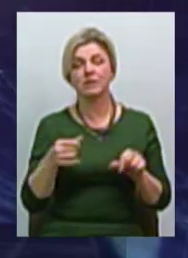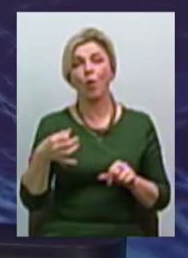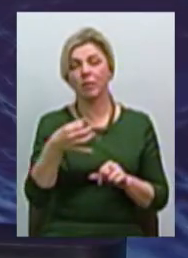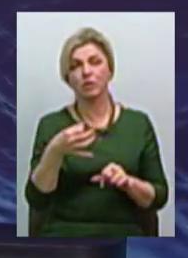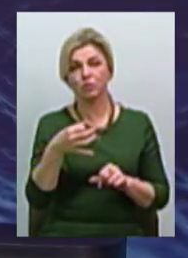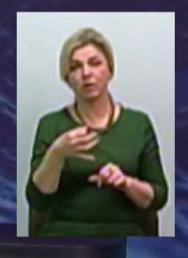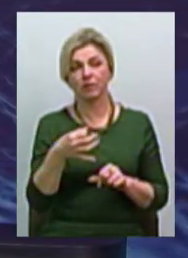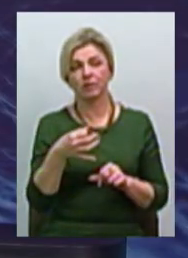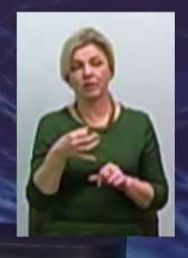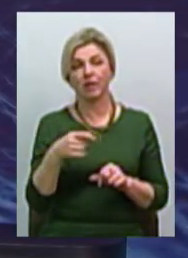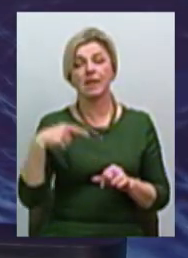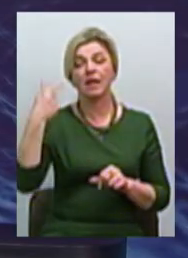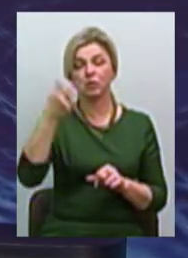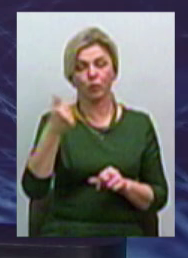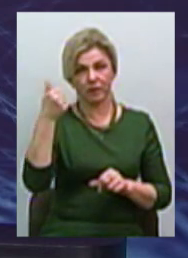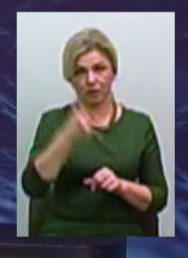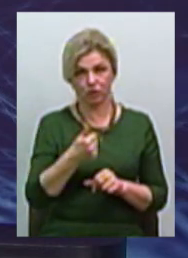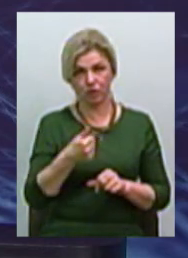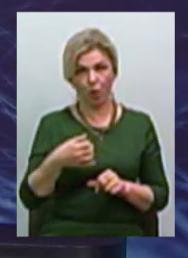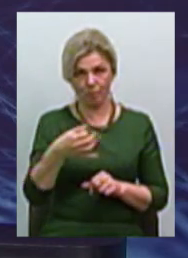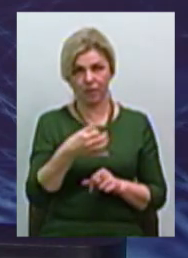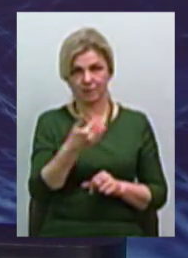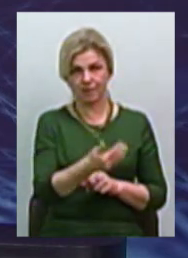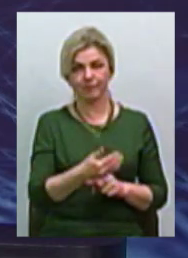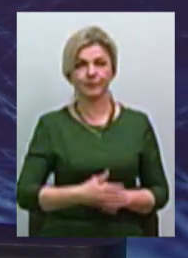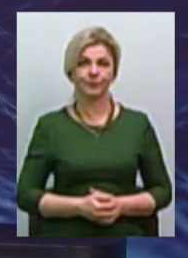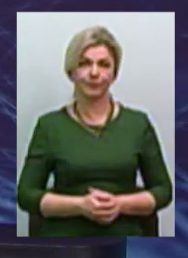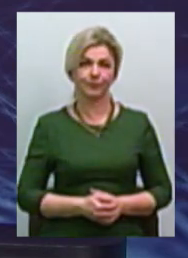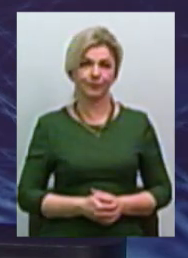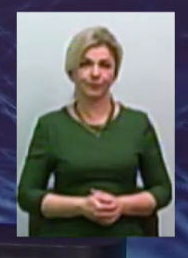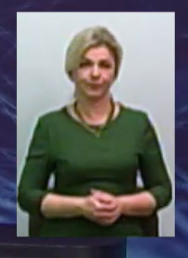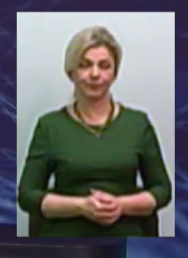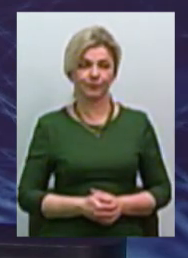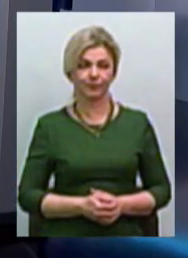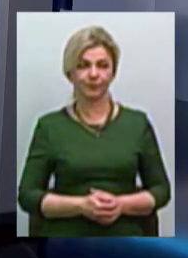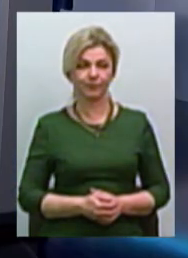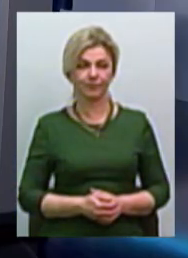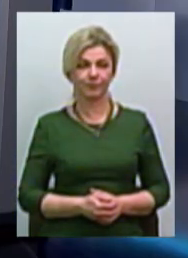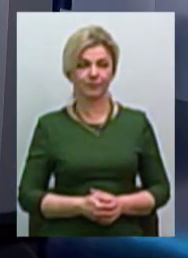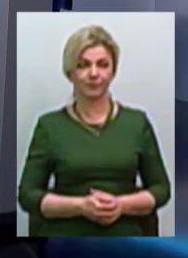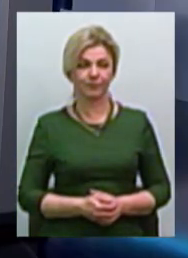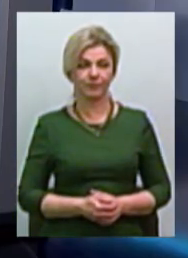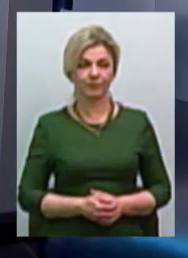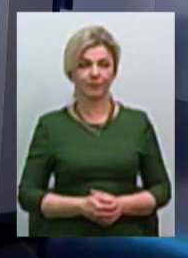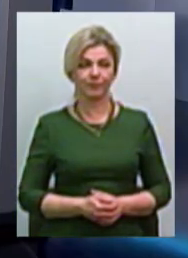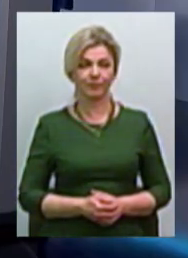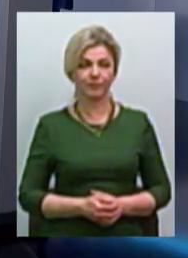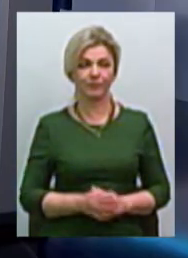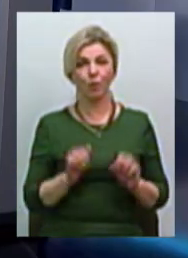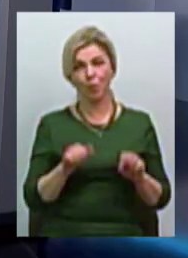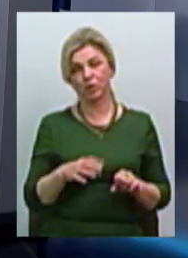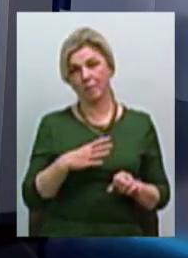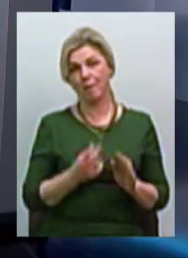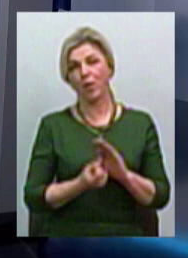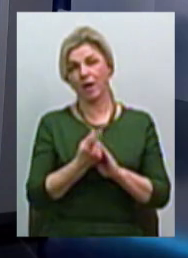На наступному тижні, якщо це обласне. Просто для себе і, можливо, нова інформація з'явиться так само